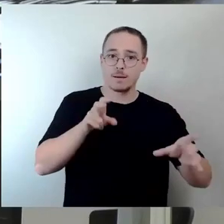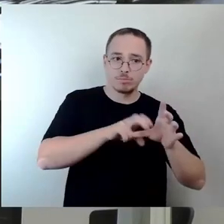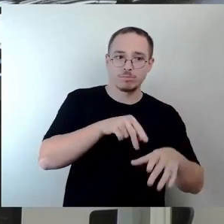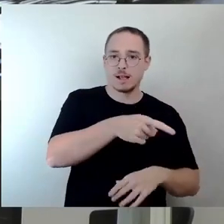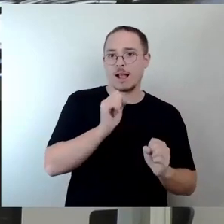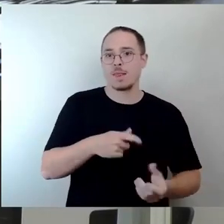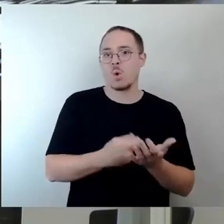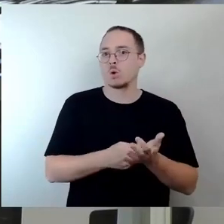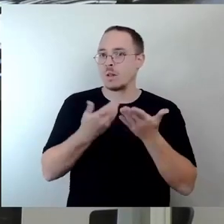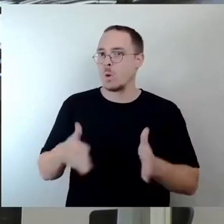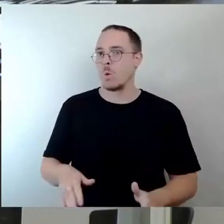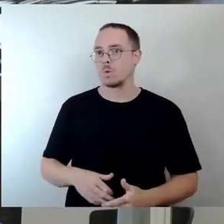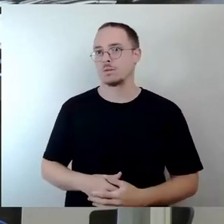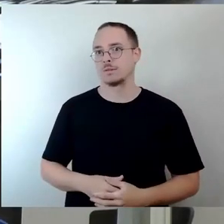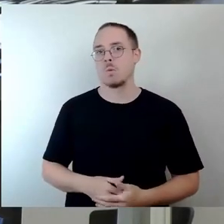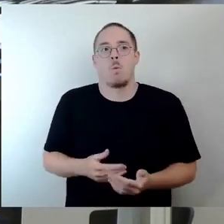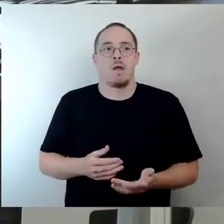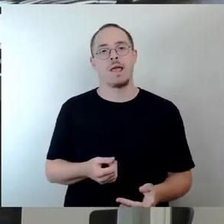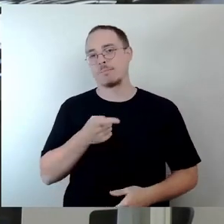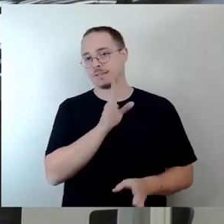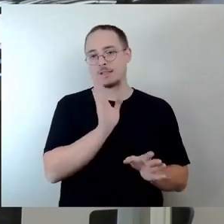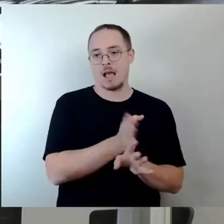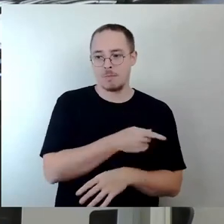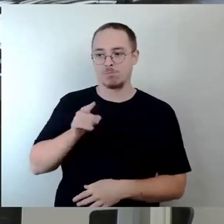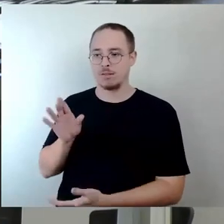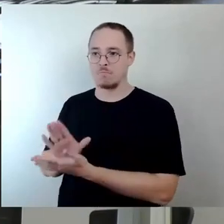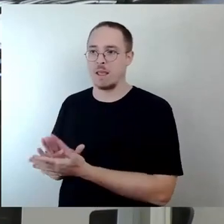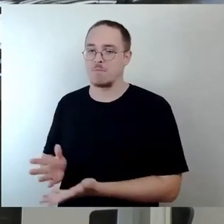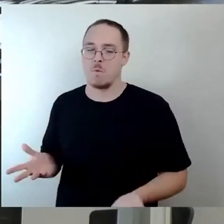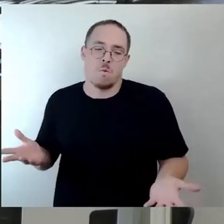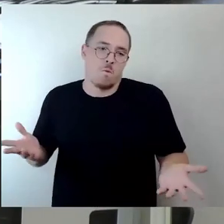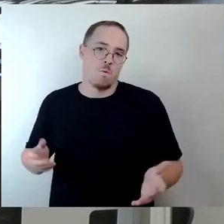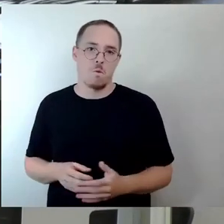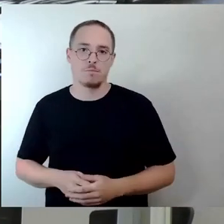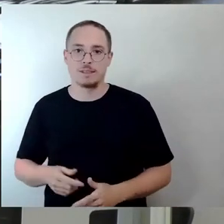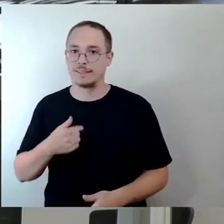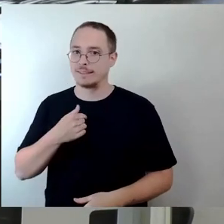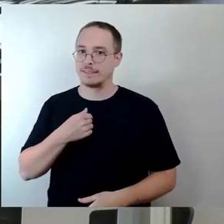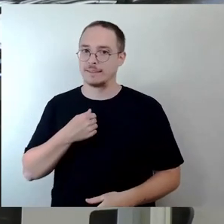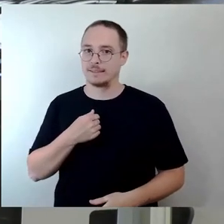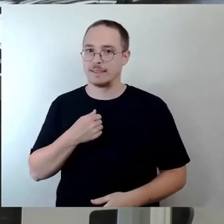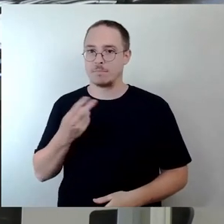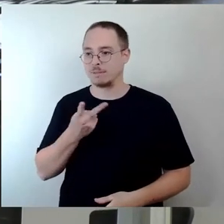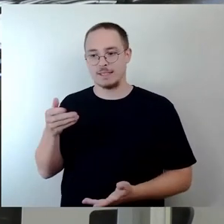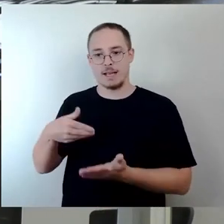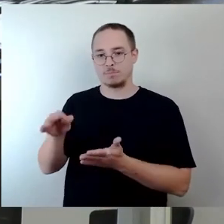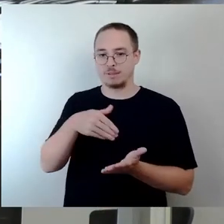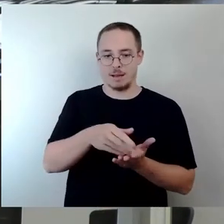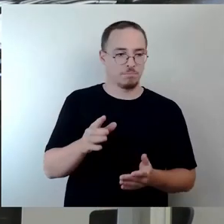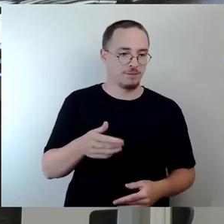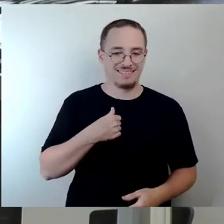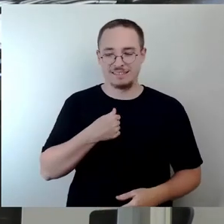die hören die einfach nicht zu. Ist auf jeden Fall Quatsch. Ich lehne das aber auf jeden Fall ab. Ich finde die Gebührenerhöhung nicht gut. Finde ich nicht gut. Und die